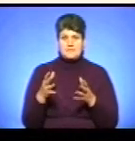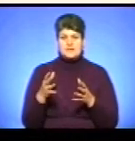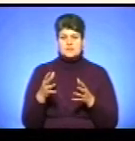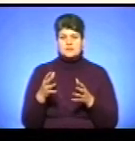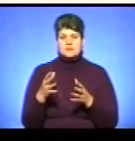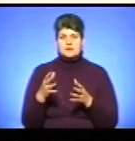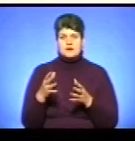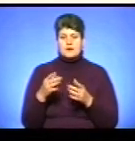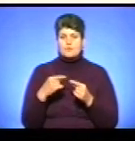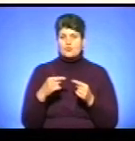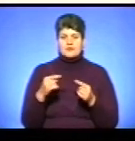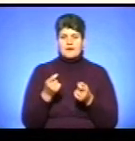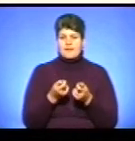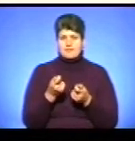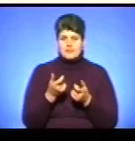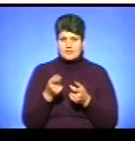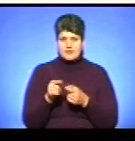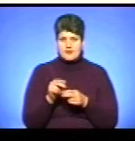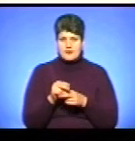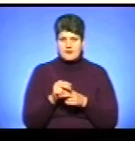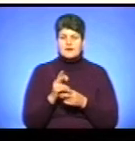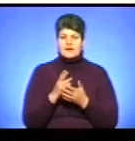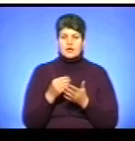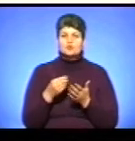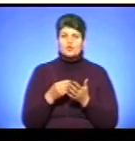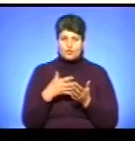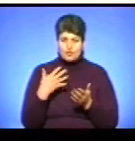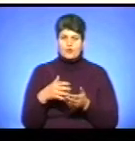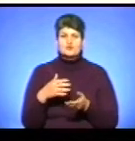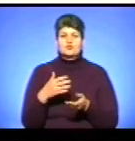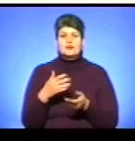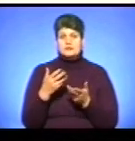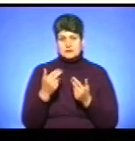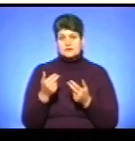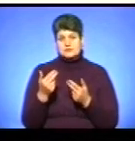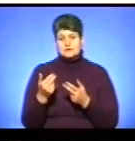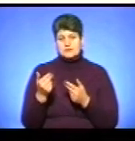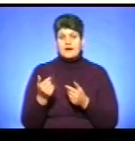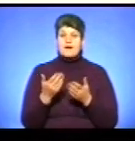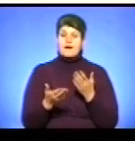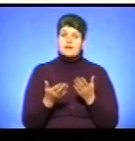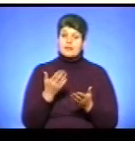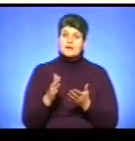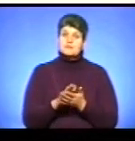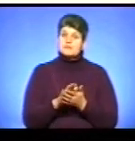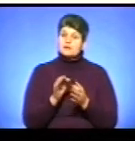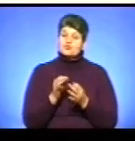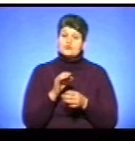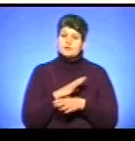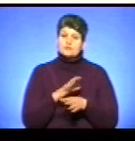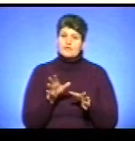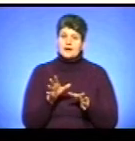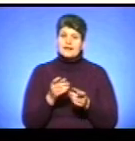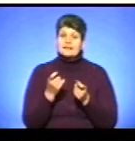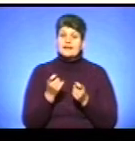і будь-яка деталь до нього, звичайно, що є дорожчою, це однозначно, що так. Але безплатно нічого не буває. І